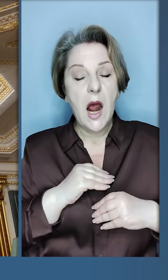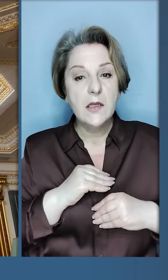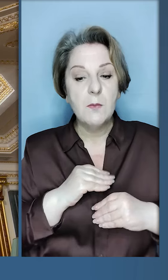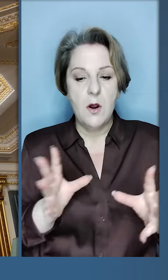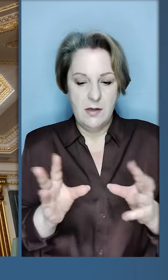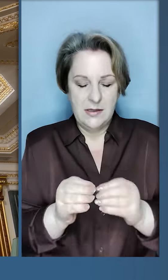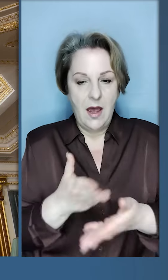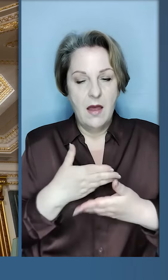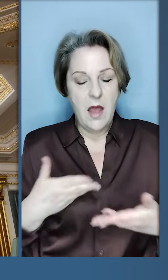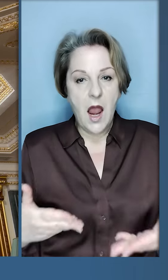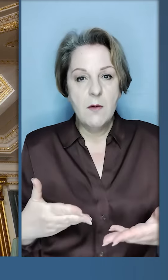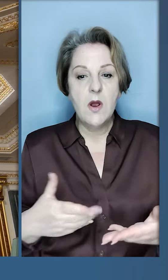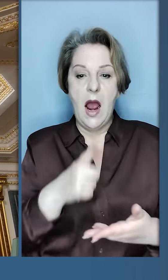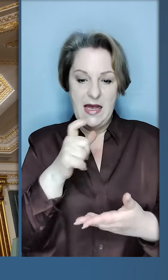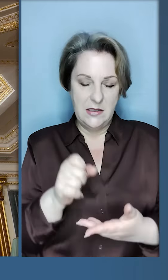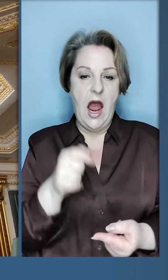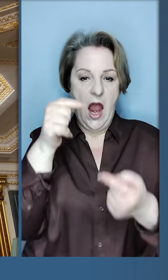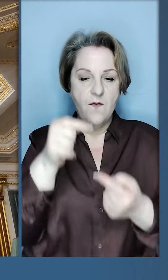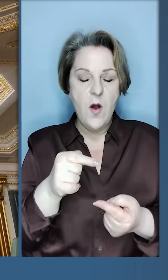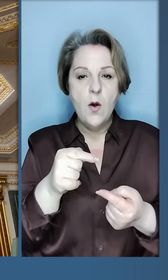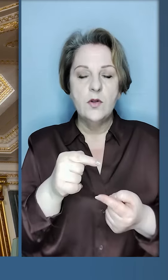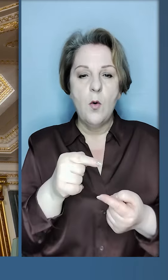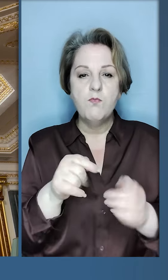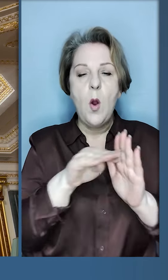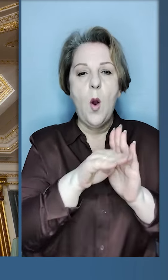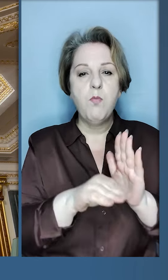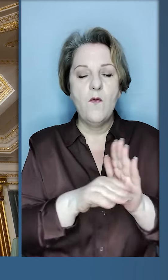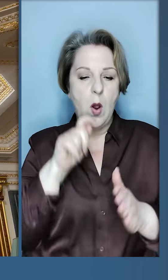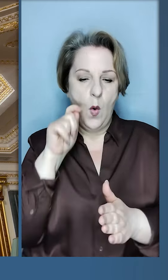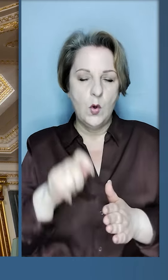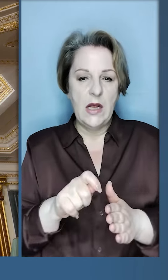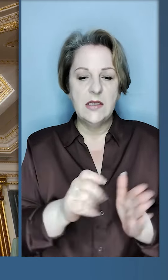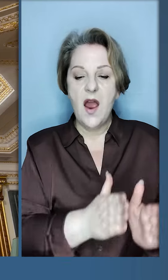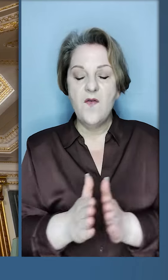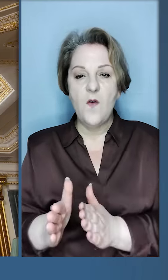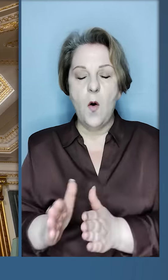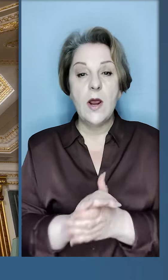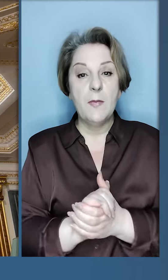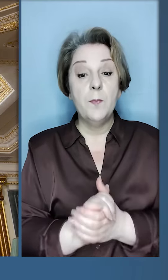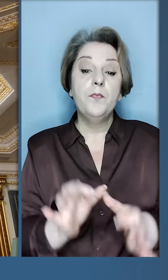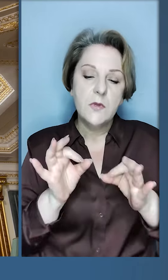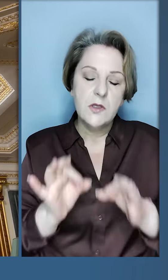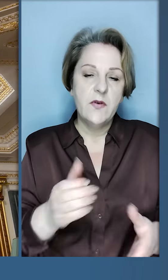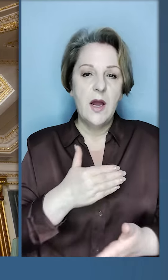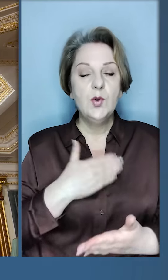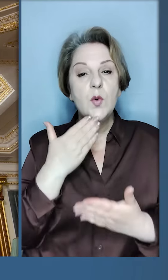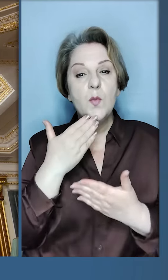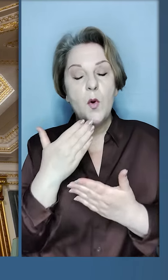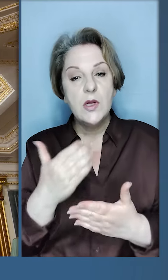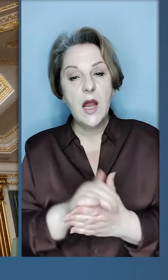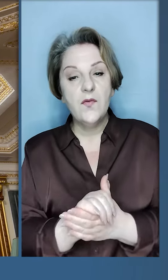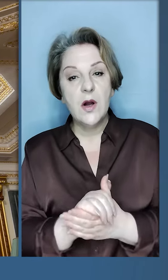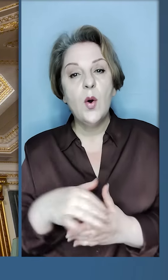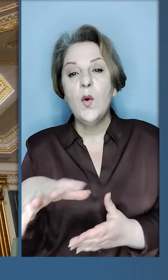разом із нами за відповідним пунктом української формули миру. І, звичайно, я хочу